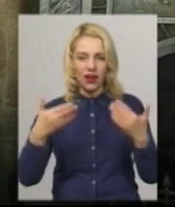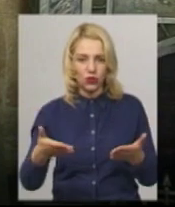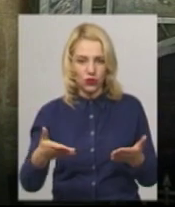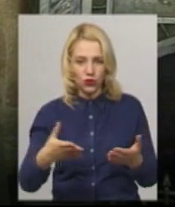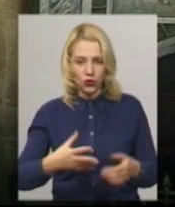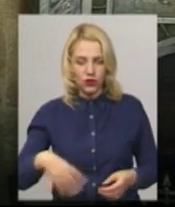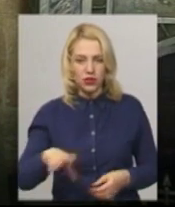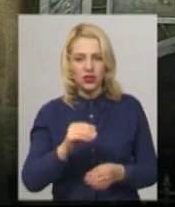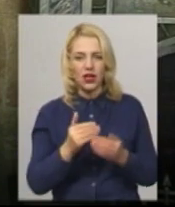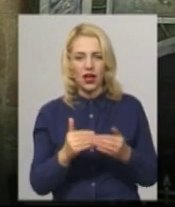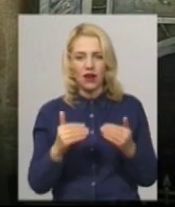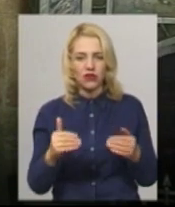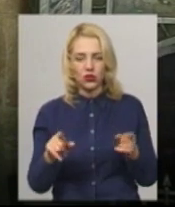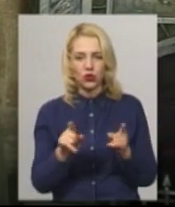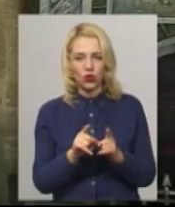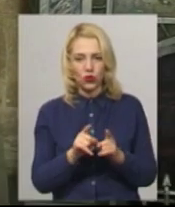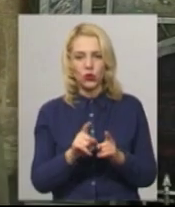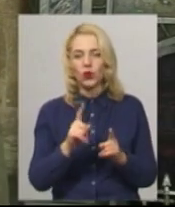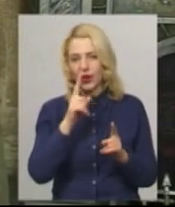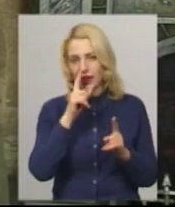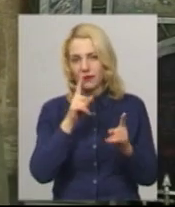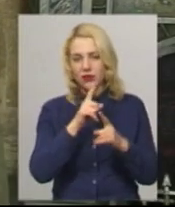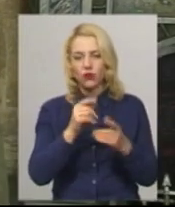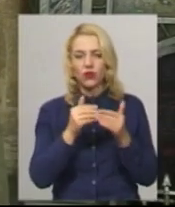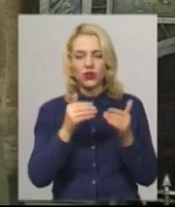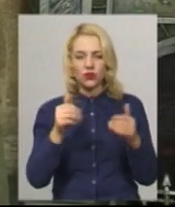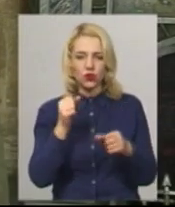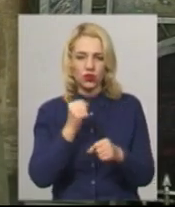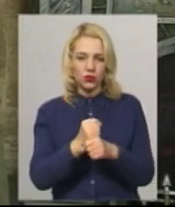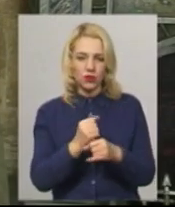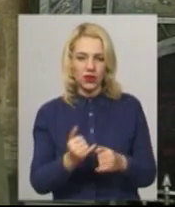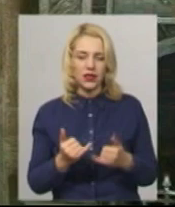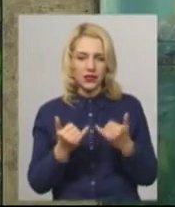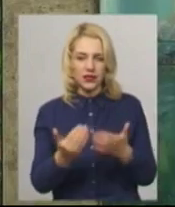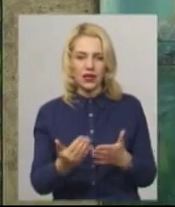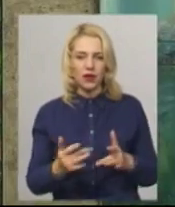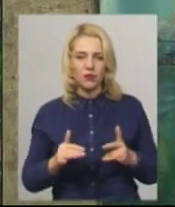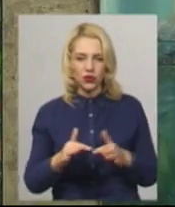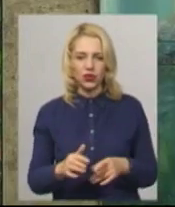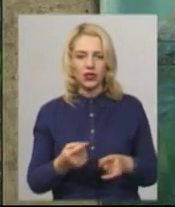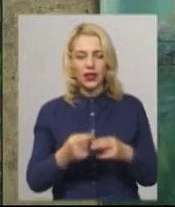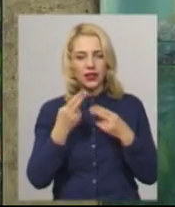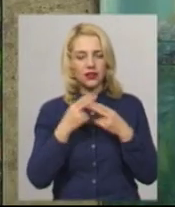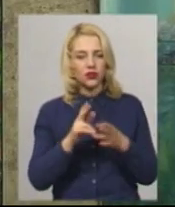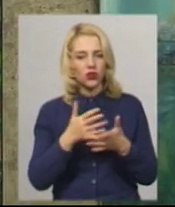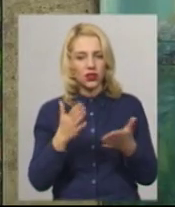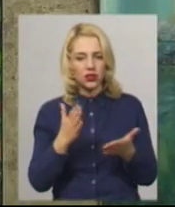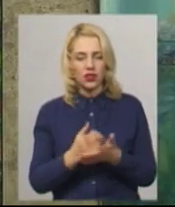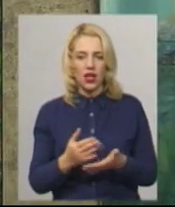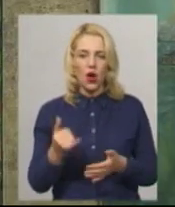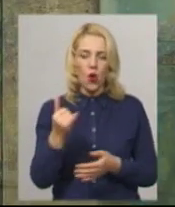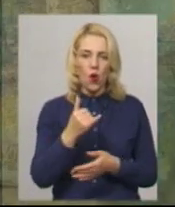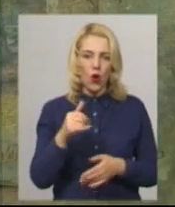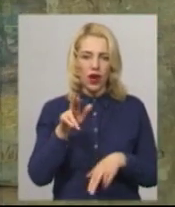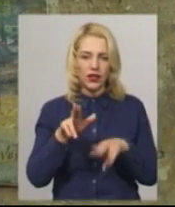Ми таку камерну невелику виставку зробили для цієї події. Технології різні. Олійний, от в